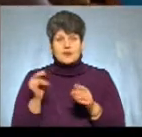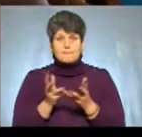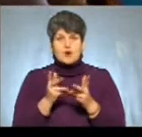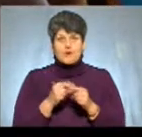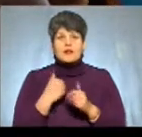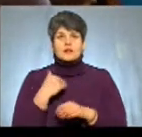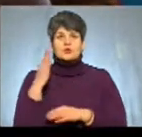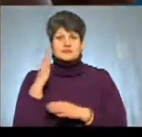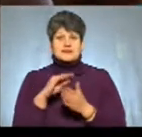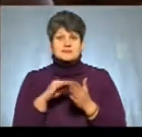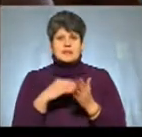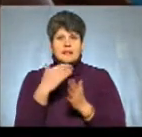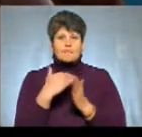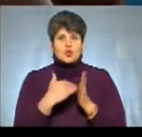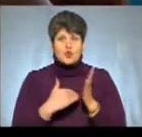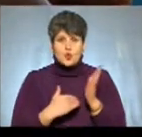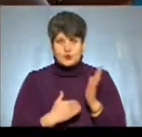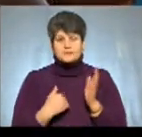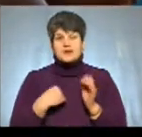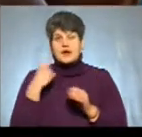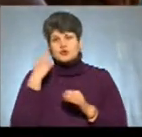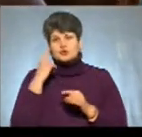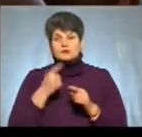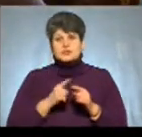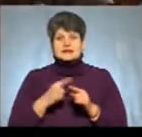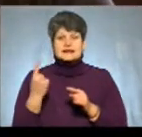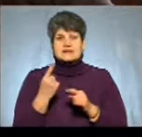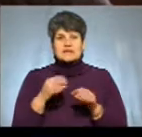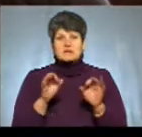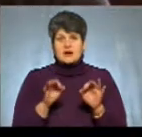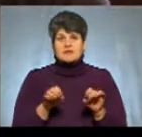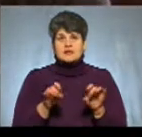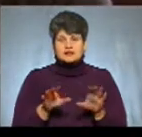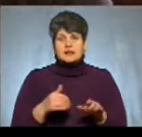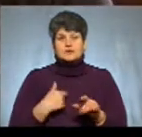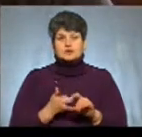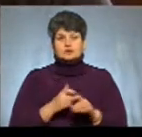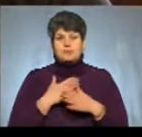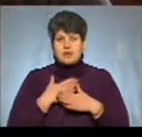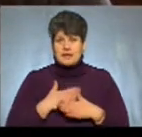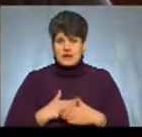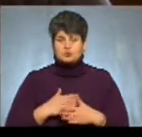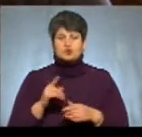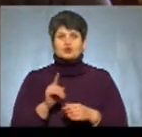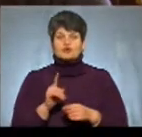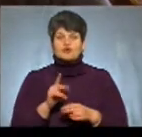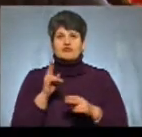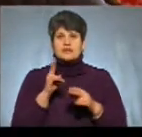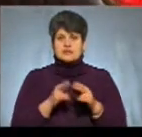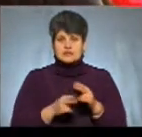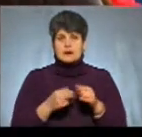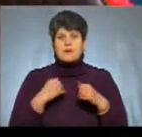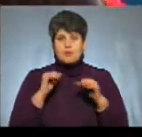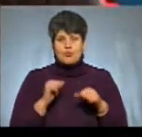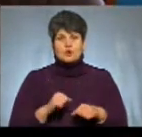і написали протокол. Я думаю, що це одне єдине правильне рішення. Нам тут дуже приємно, що ми на кінці можемо